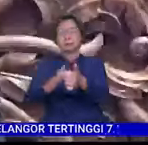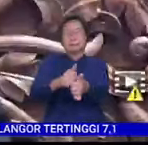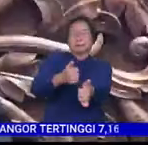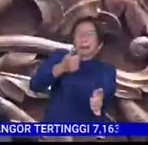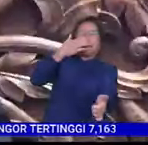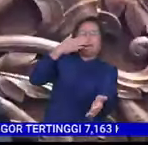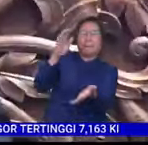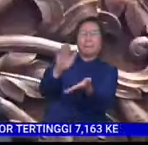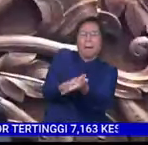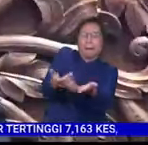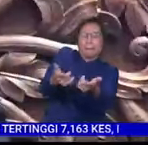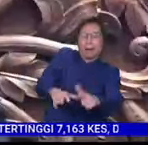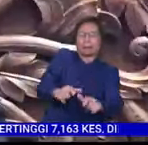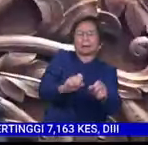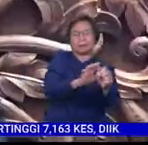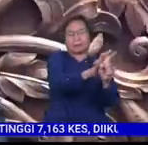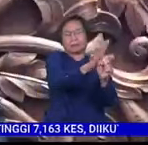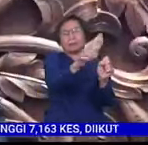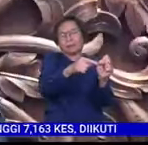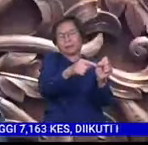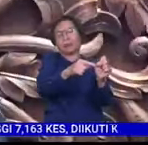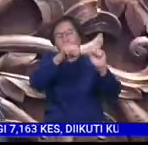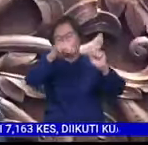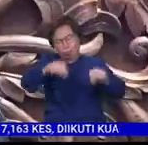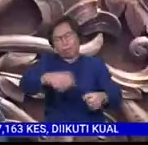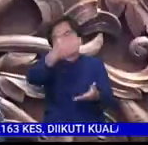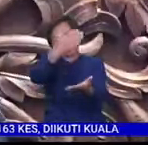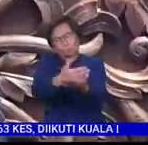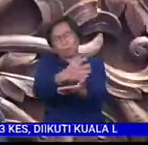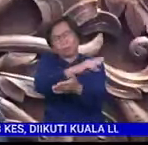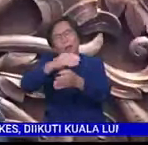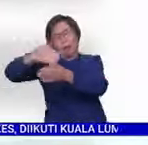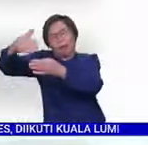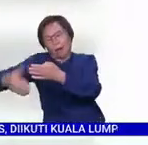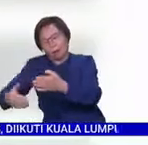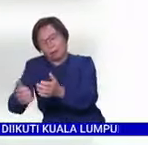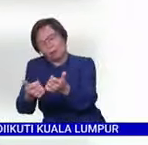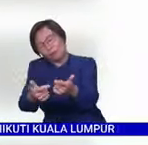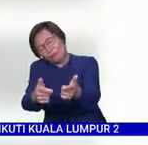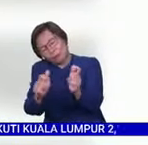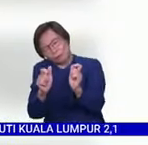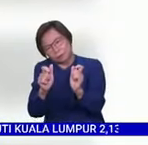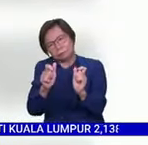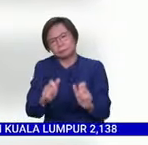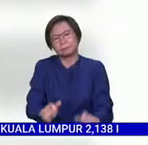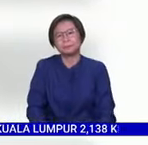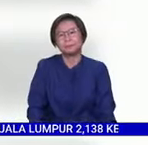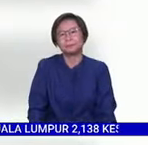dari sebarang musibah dan COVID-19 dapat dibendung serta diakhiri dengan segera.